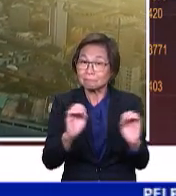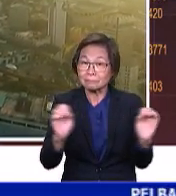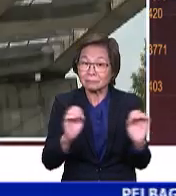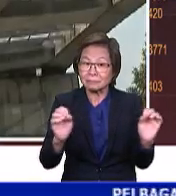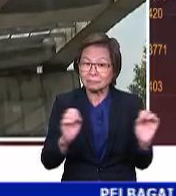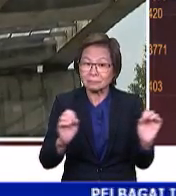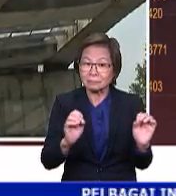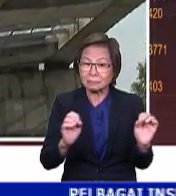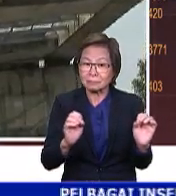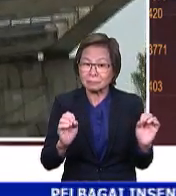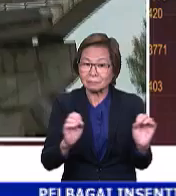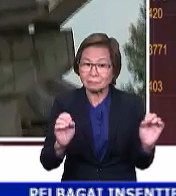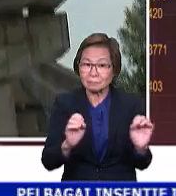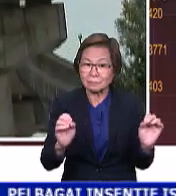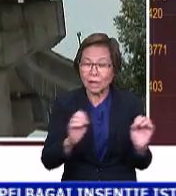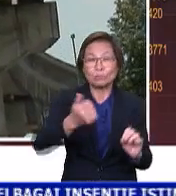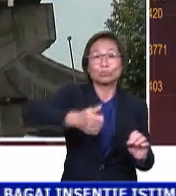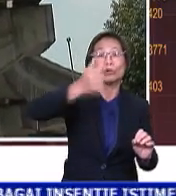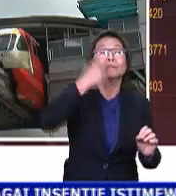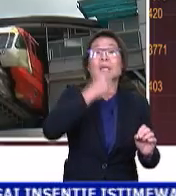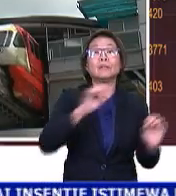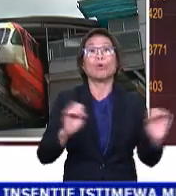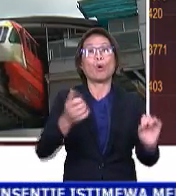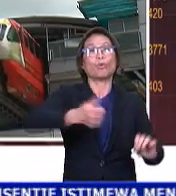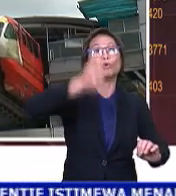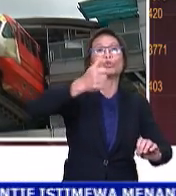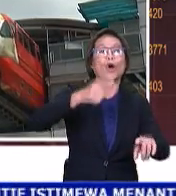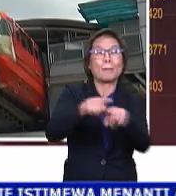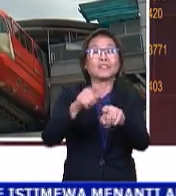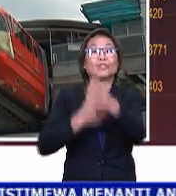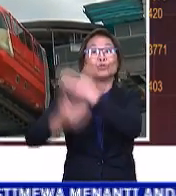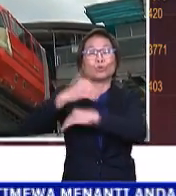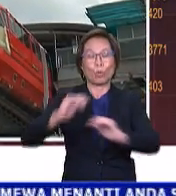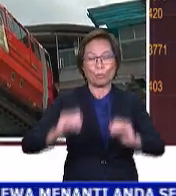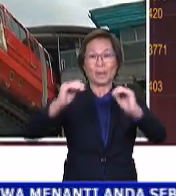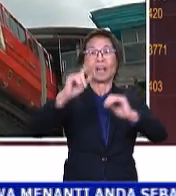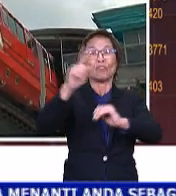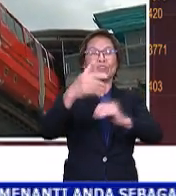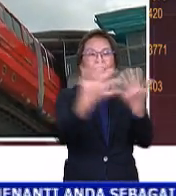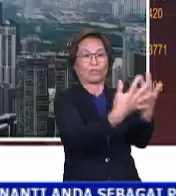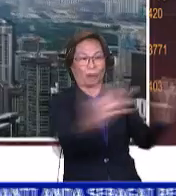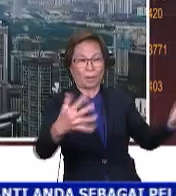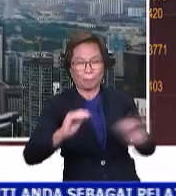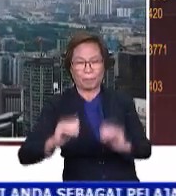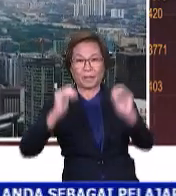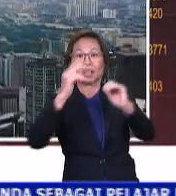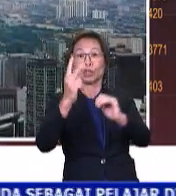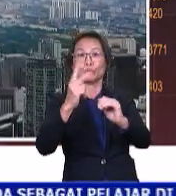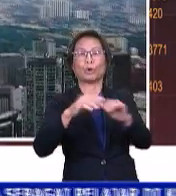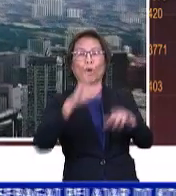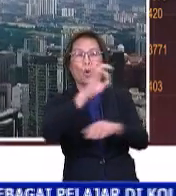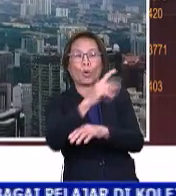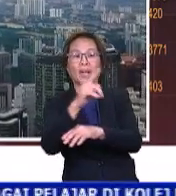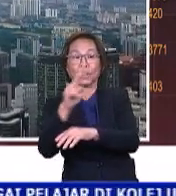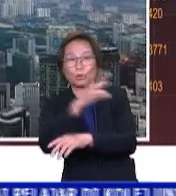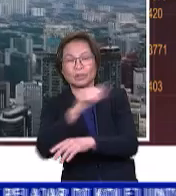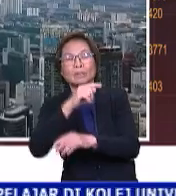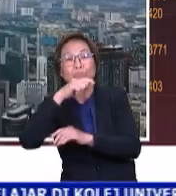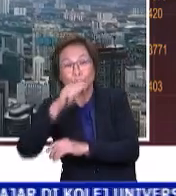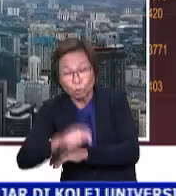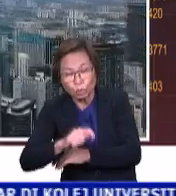konteks keutamaan siapa dahulu macam di peringkat pertama frontliners, peringkat kedua OKU, kumpulan